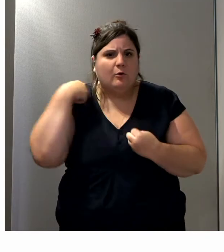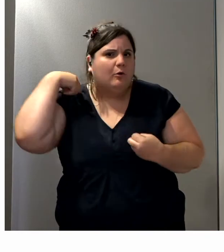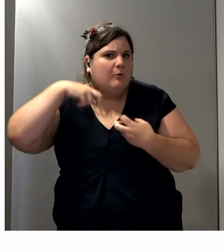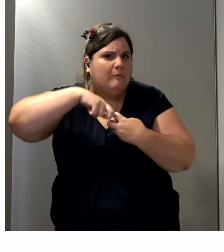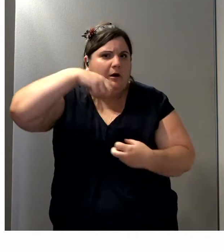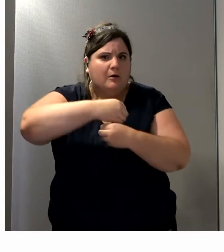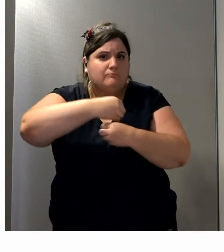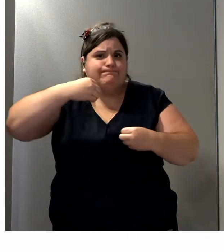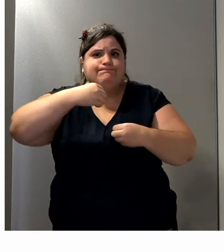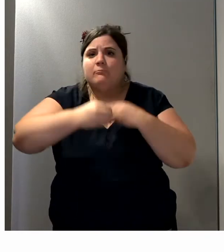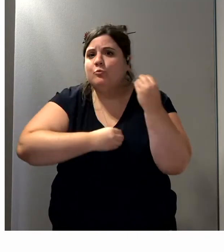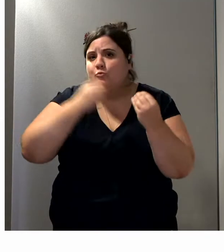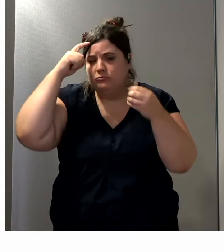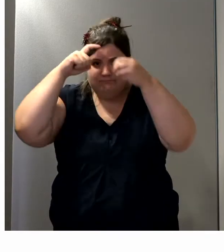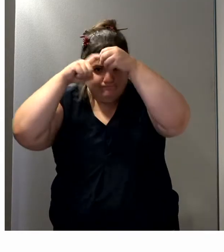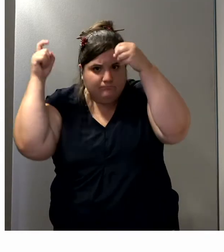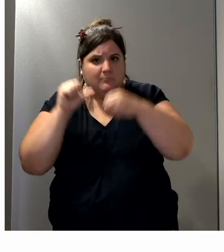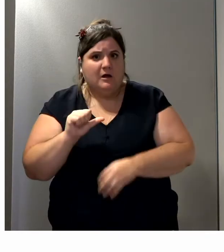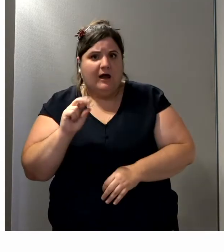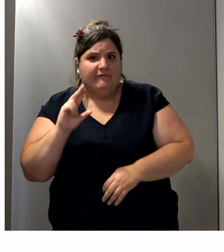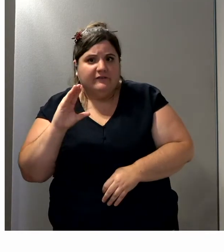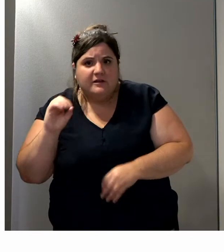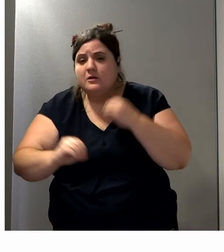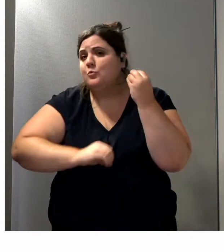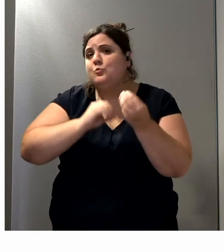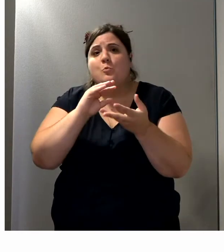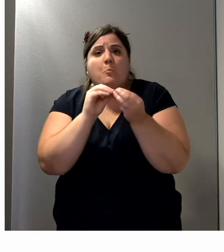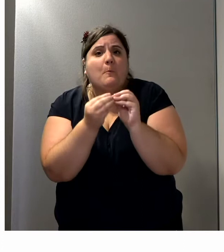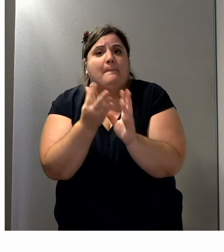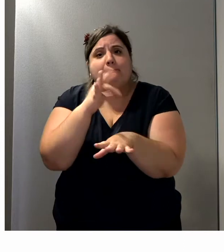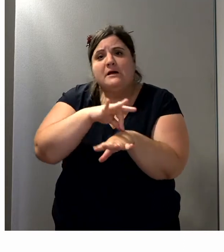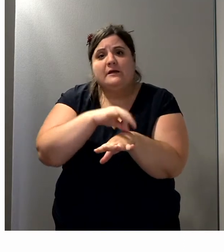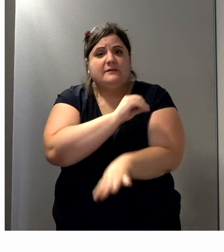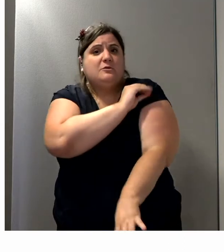épinière ou un AVC ou qui ont une pathologie neuromusculaire par exemple.